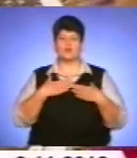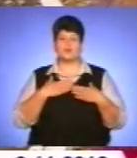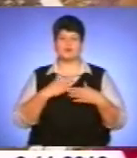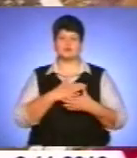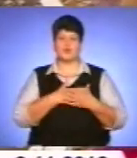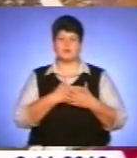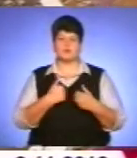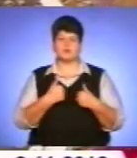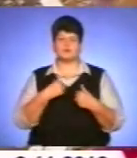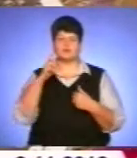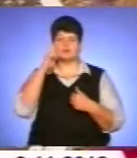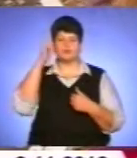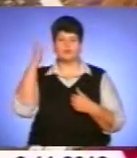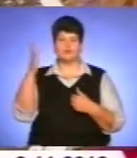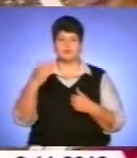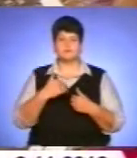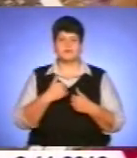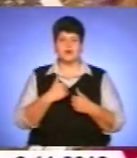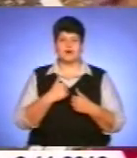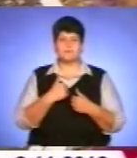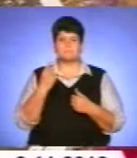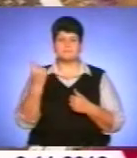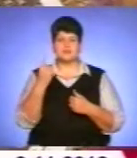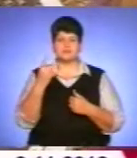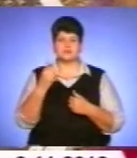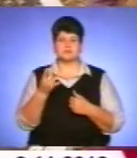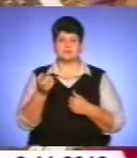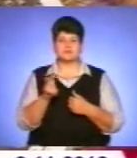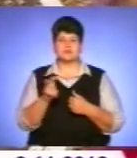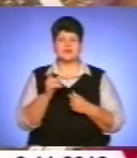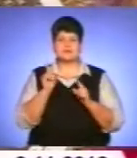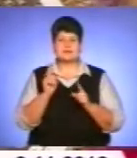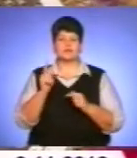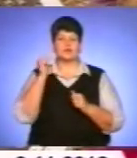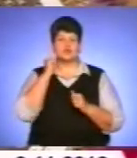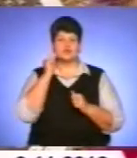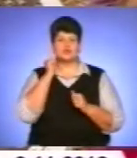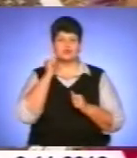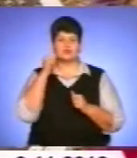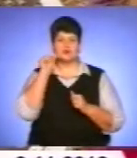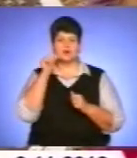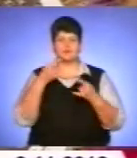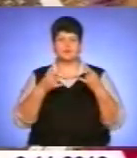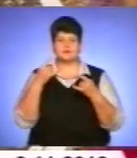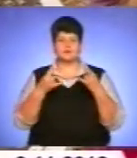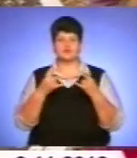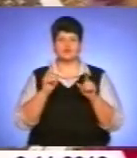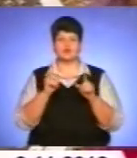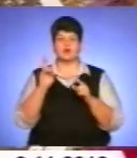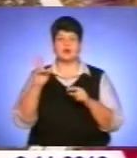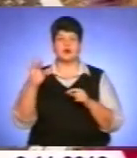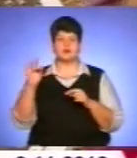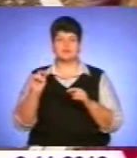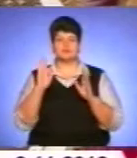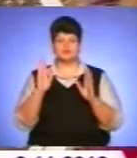любить. Господь Бог мене привез. Я перший раз сюди, я тільки чула вчора по телевізору, що передавали, що карітес